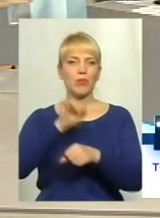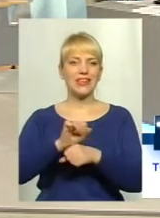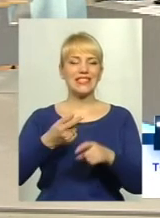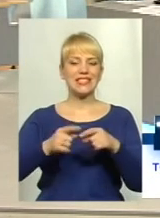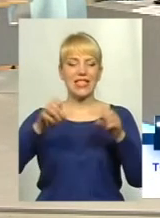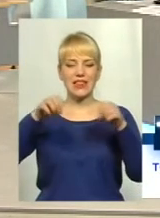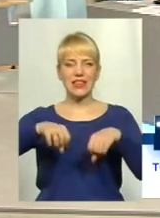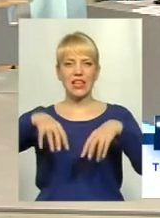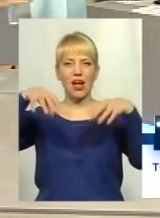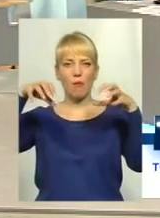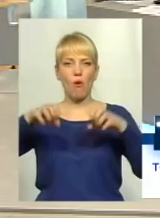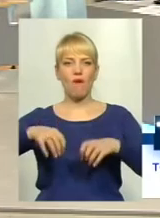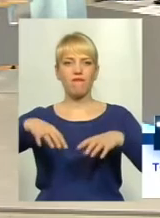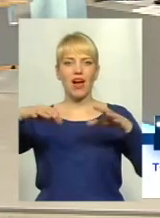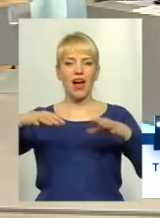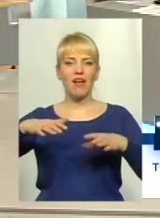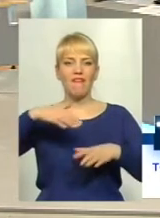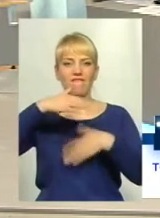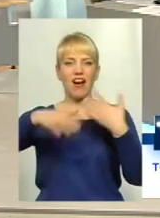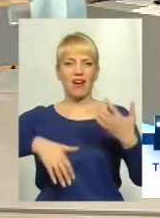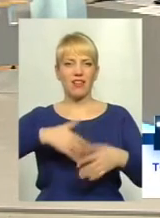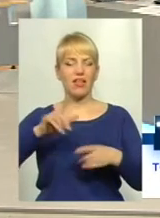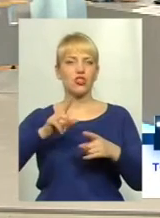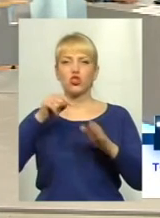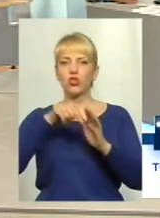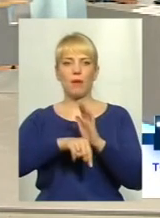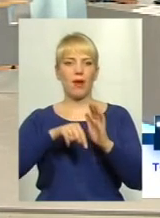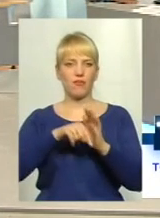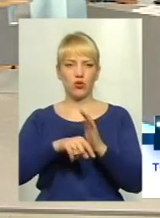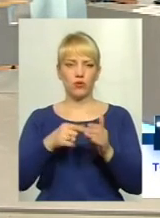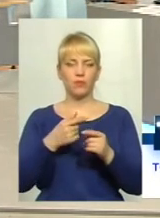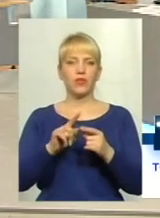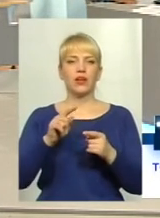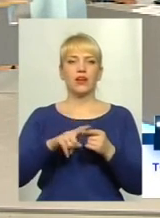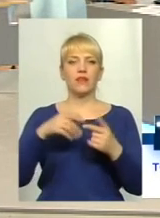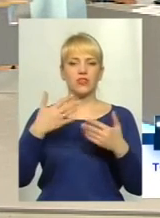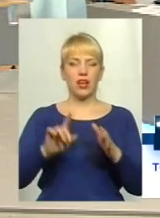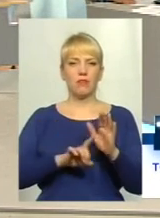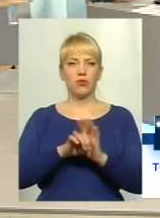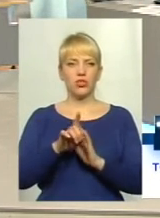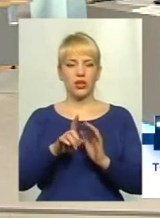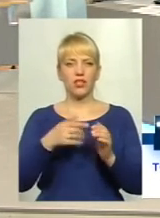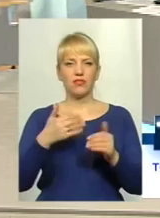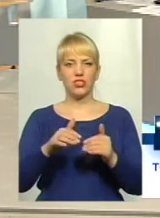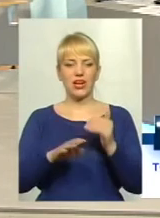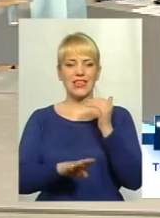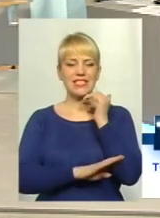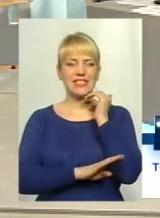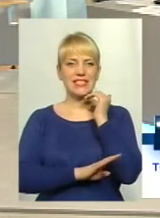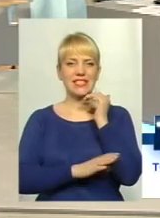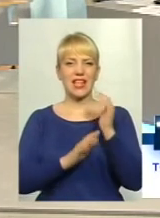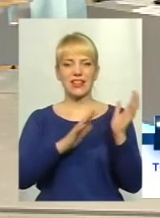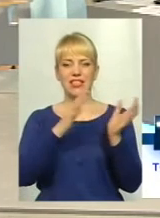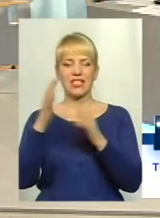Хтось її контролювати якось буде, що я маю відуть. Отже, почали загроможати садки. Старе Листя,